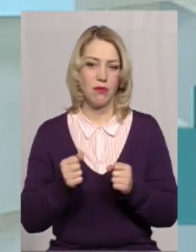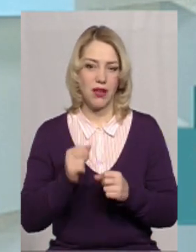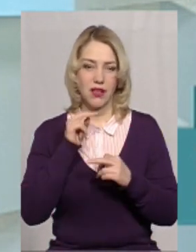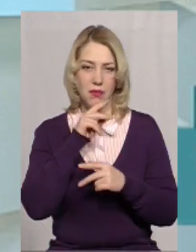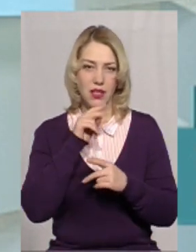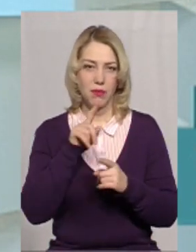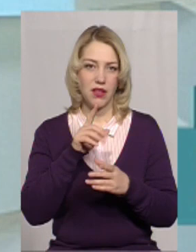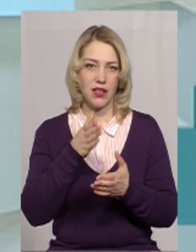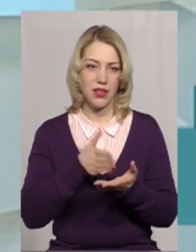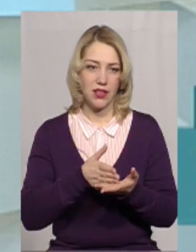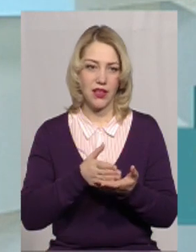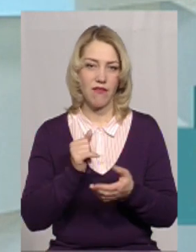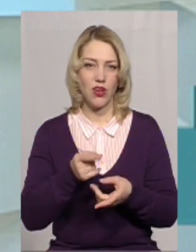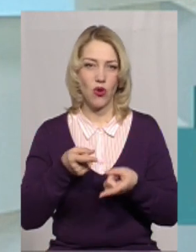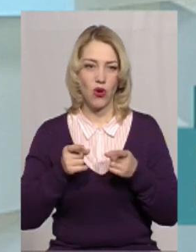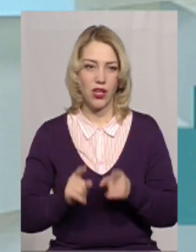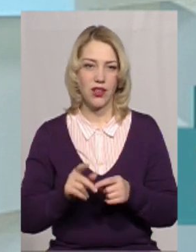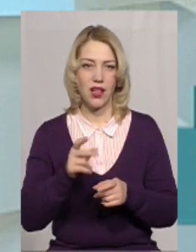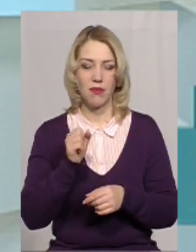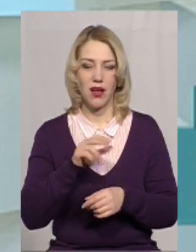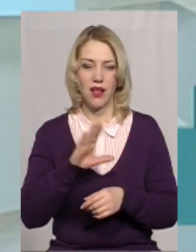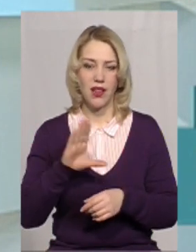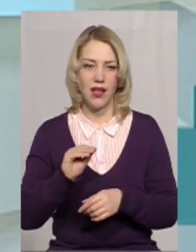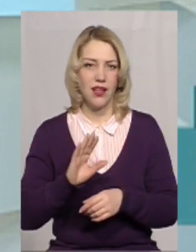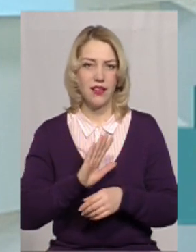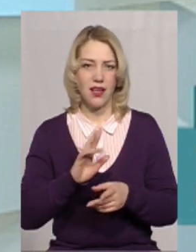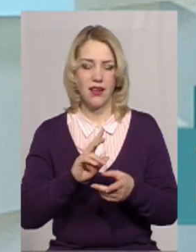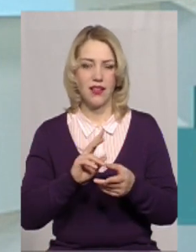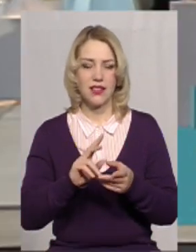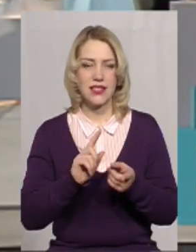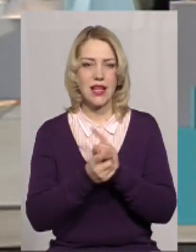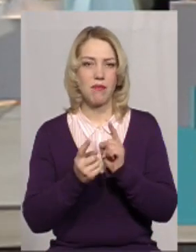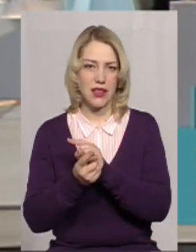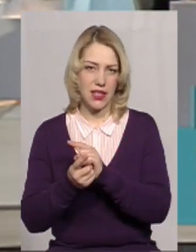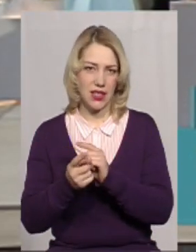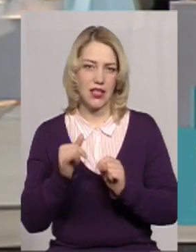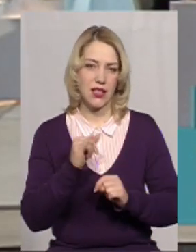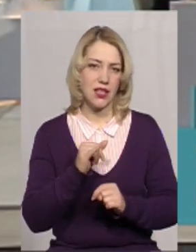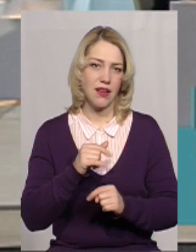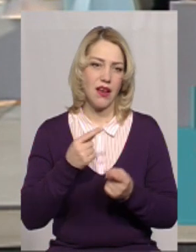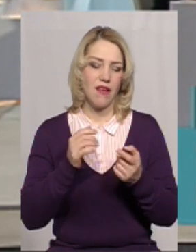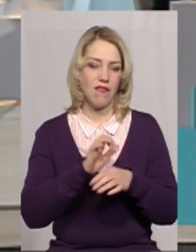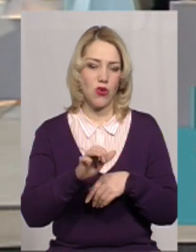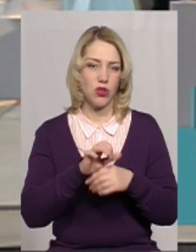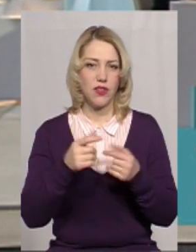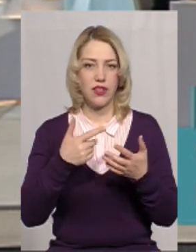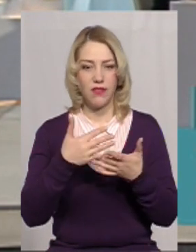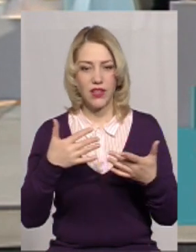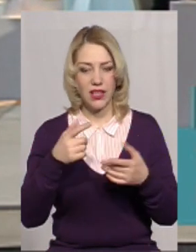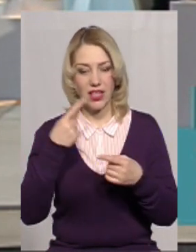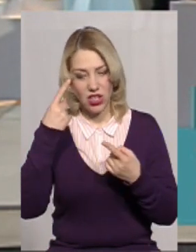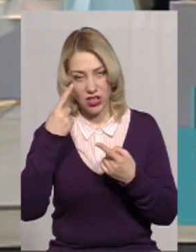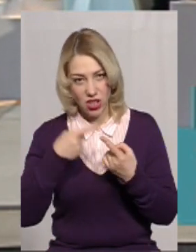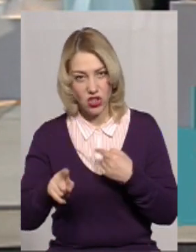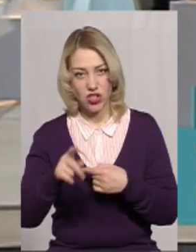медикаменти, які є оригінальними, а не дженеріками, і виготовлені в інших країнах. Але